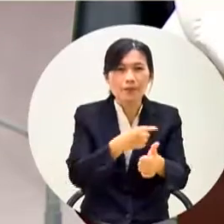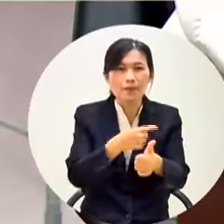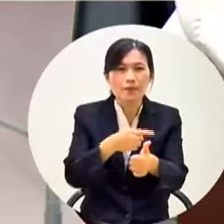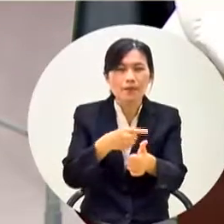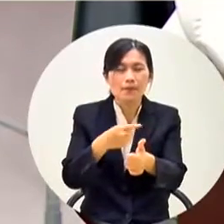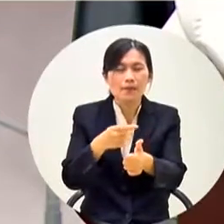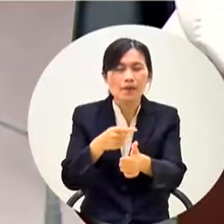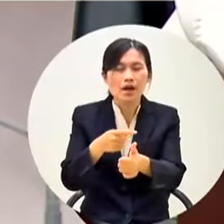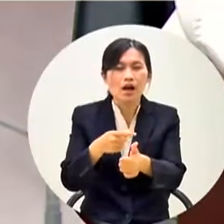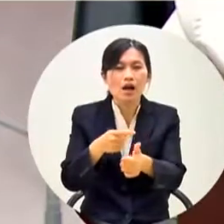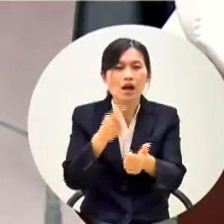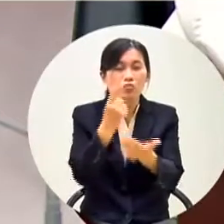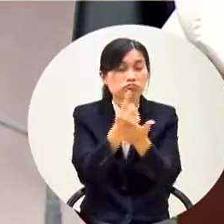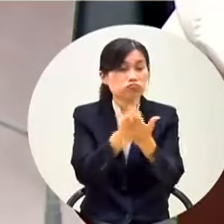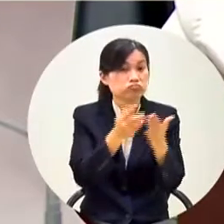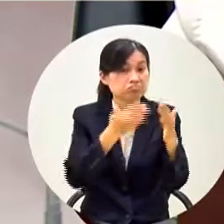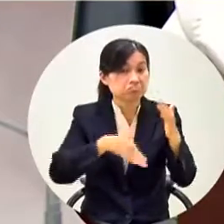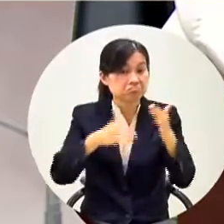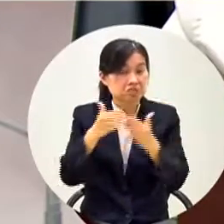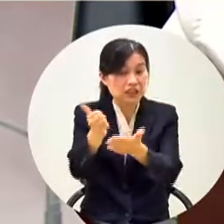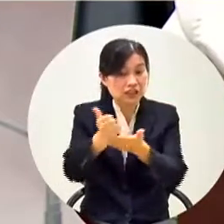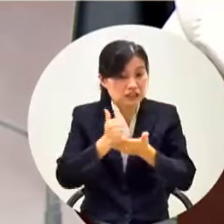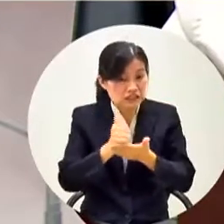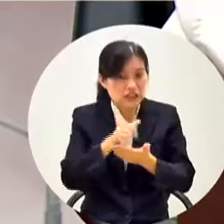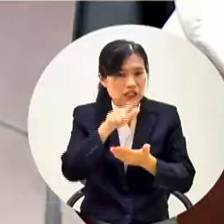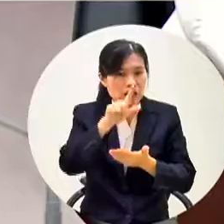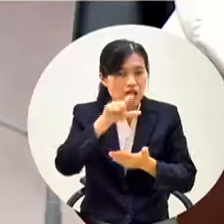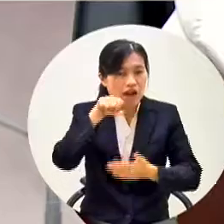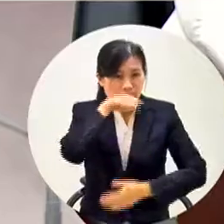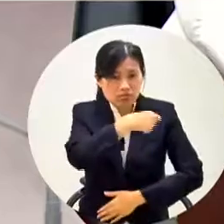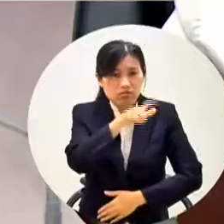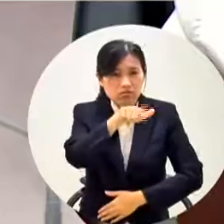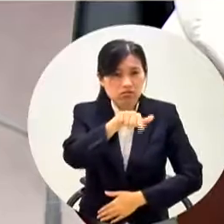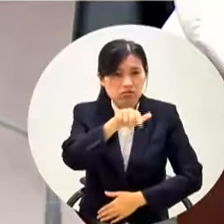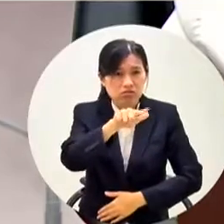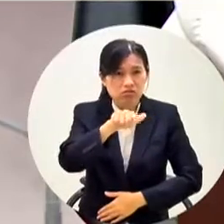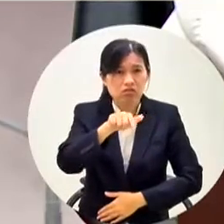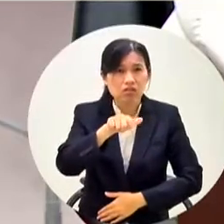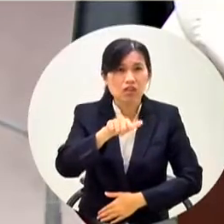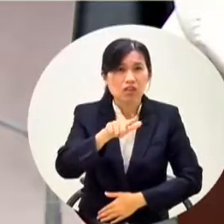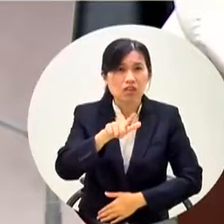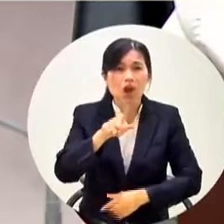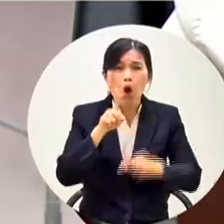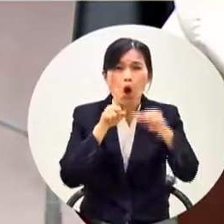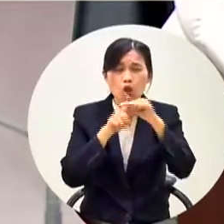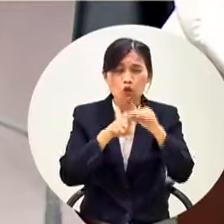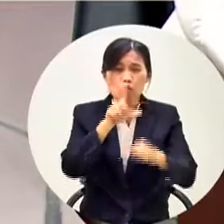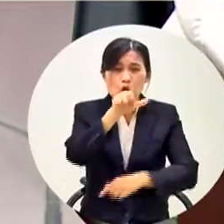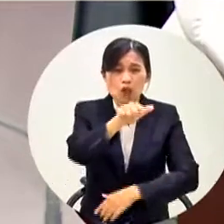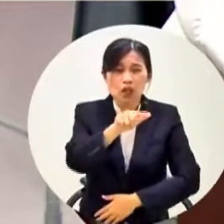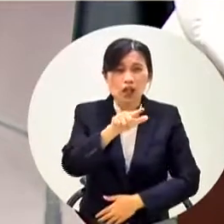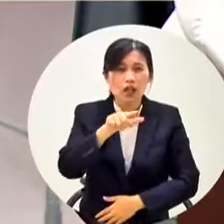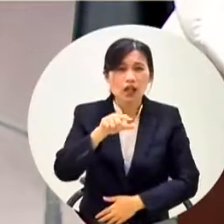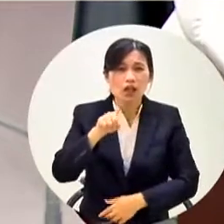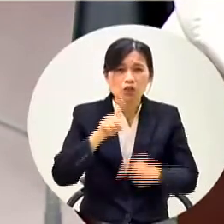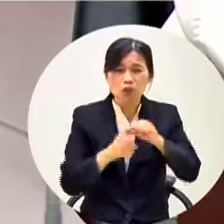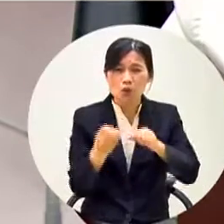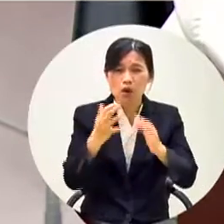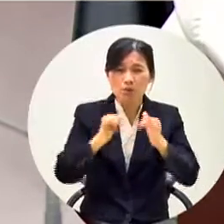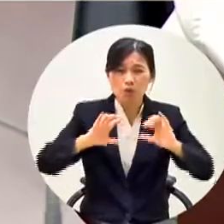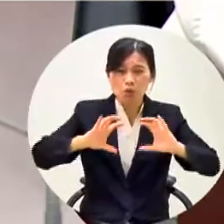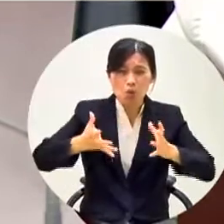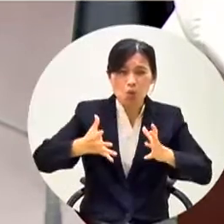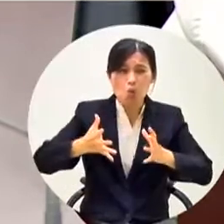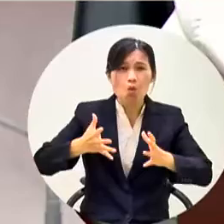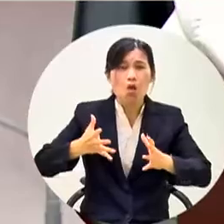校你們都可以聘請中師中師有能力的我們中華民國台灣的學校